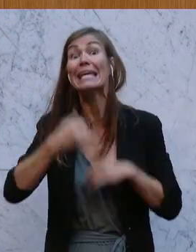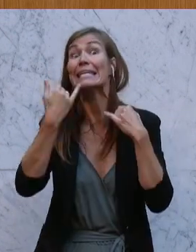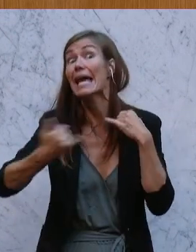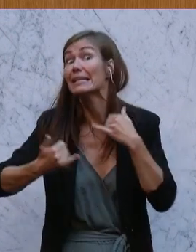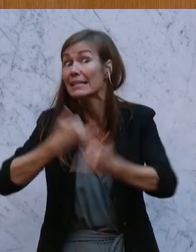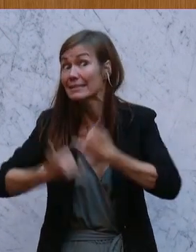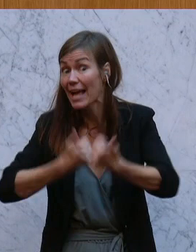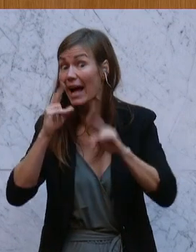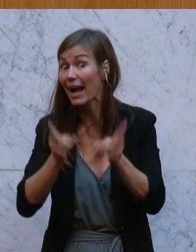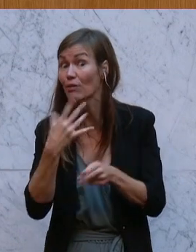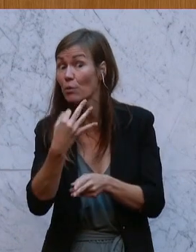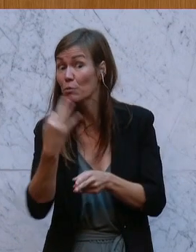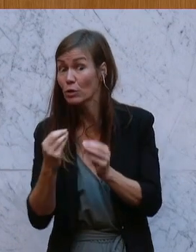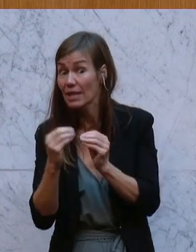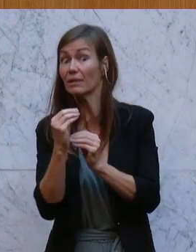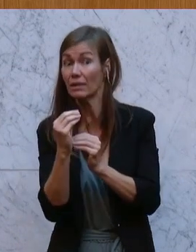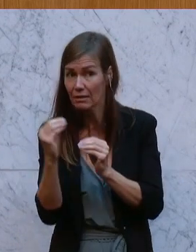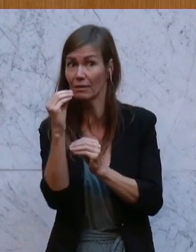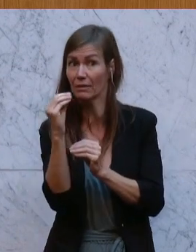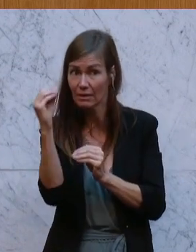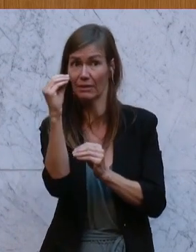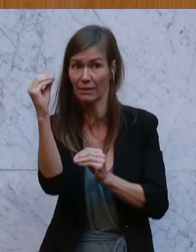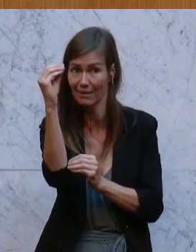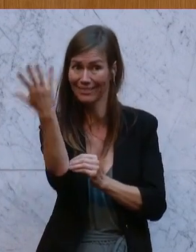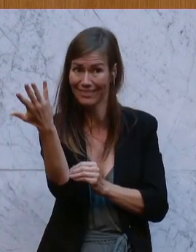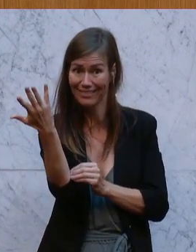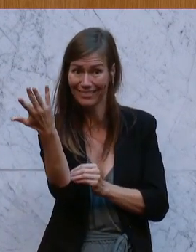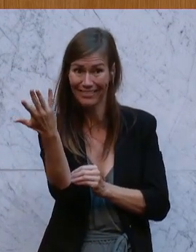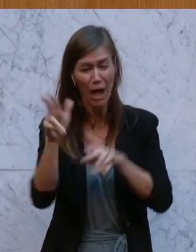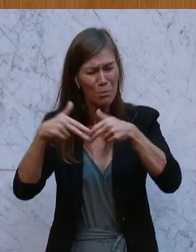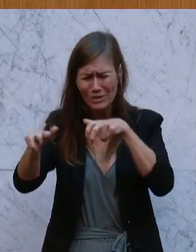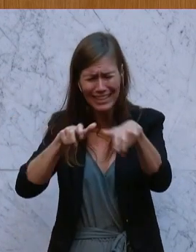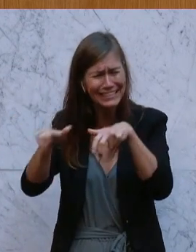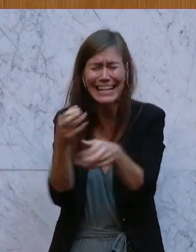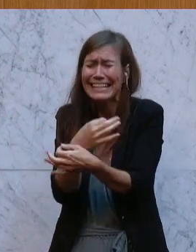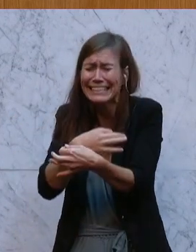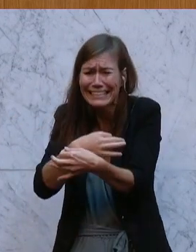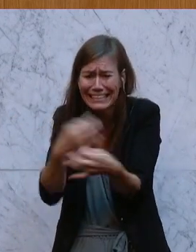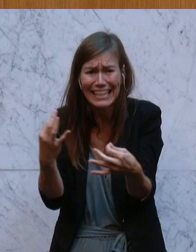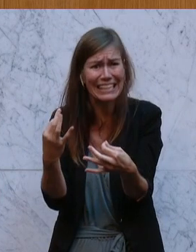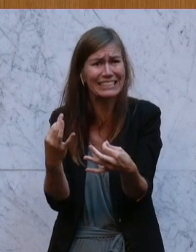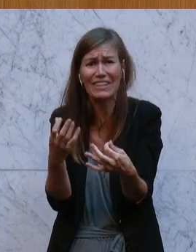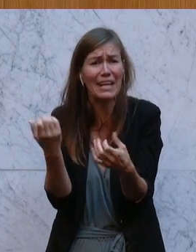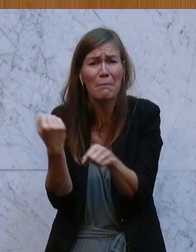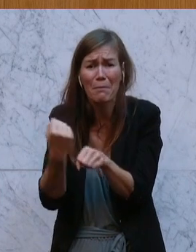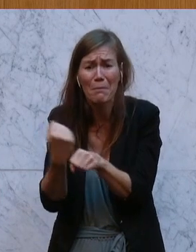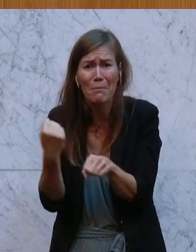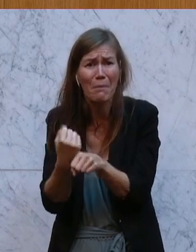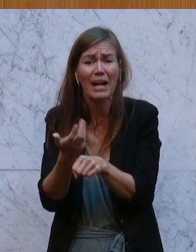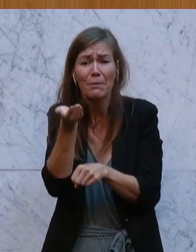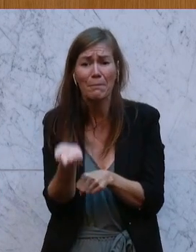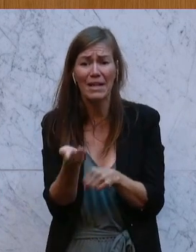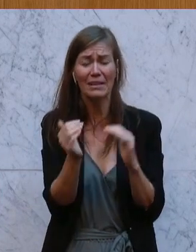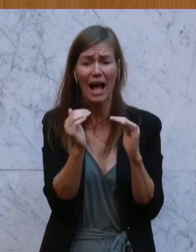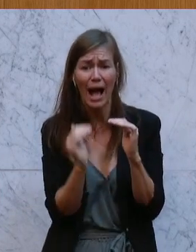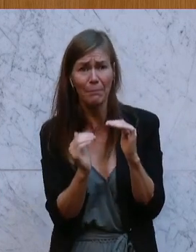pro Jahr. Sie machen nichts dafür, dass die Mieten, die zwischen 15 und 25 Prozent gestiegen sind, auch nur